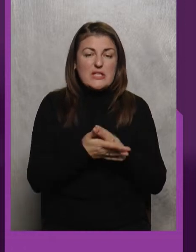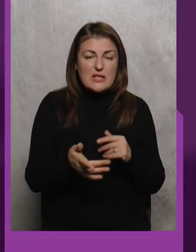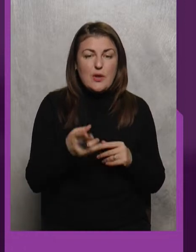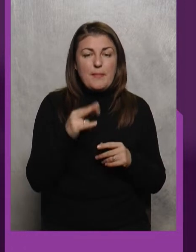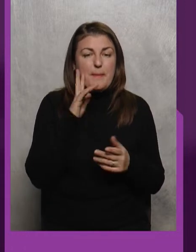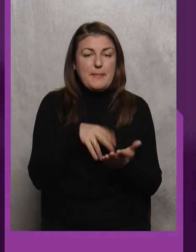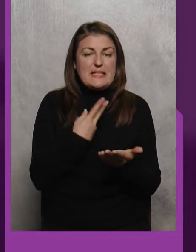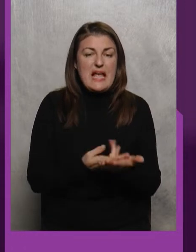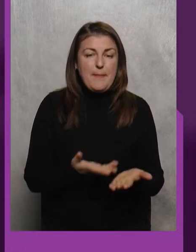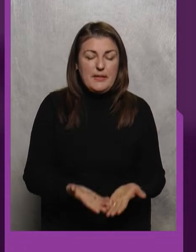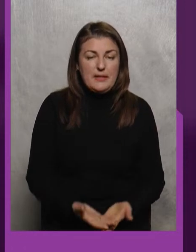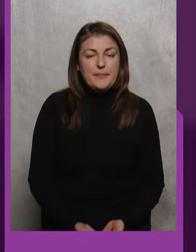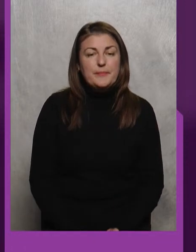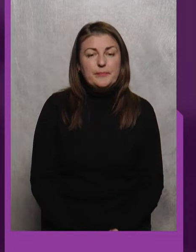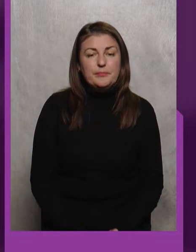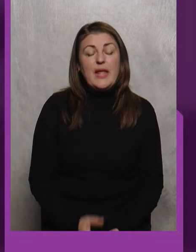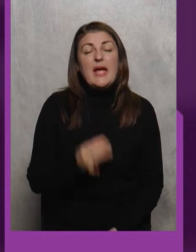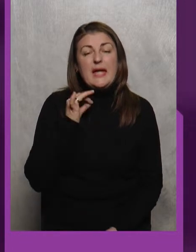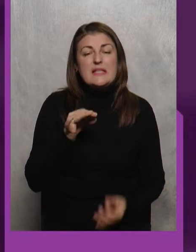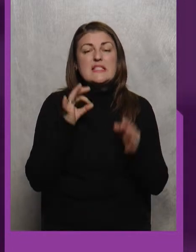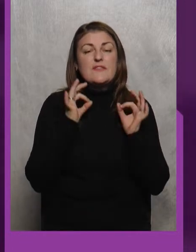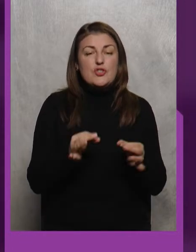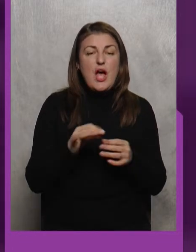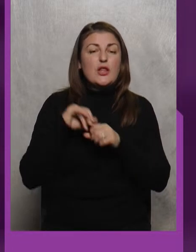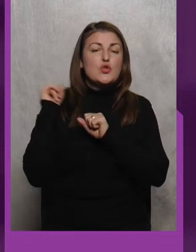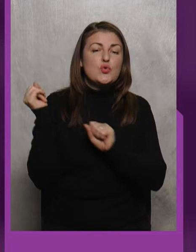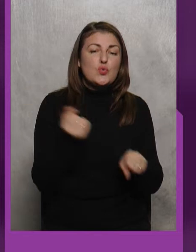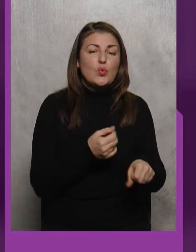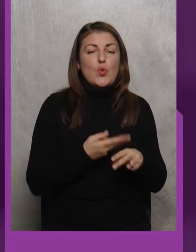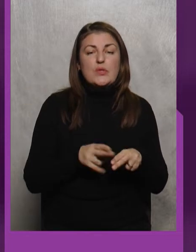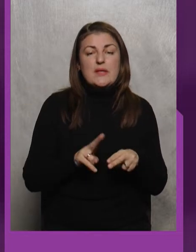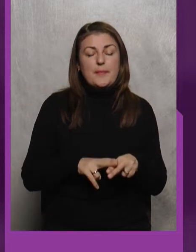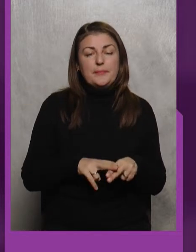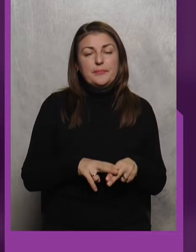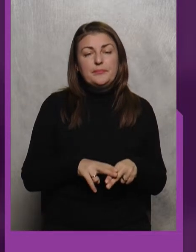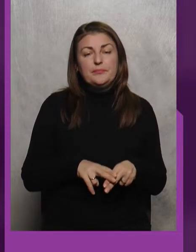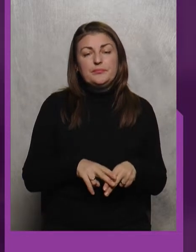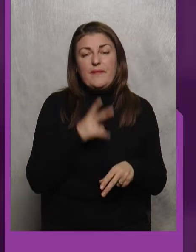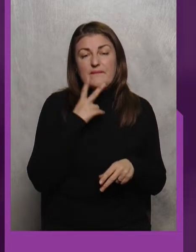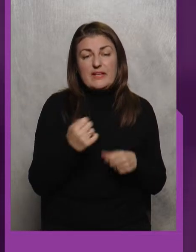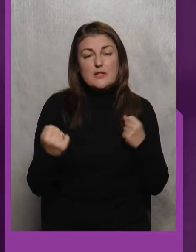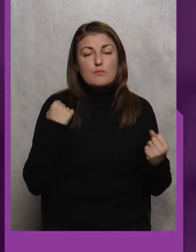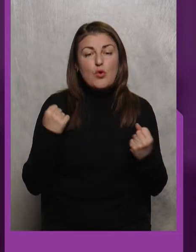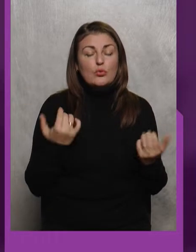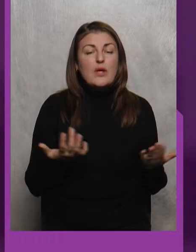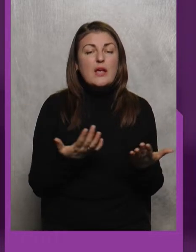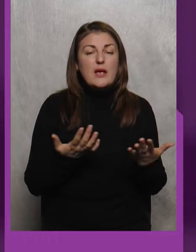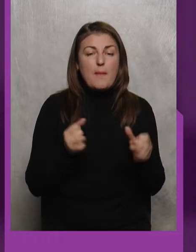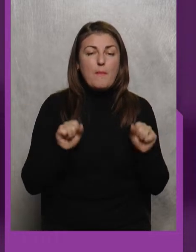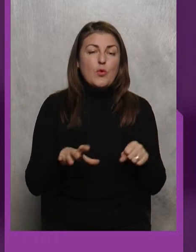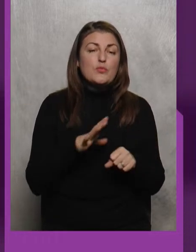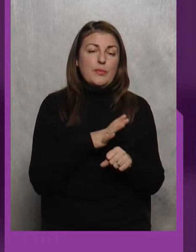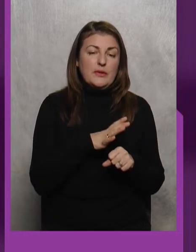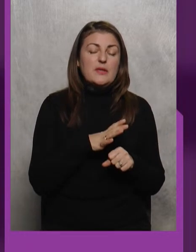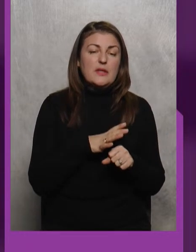приземленні Звичайно Зюдо Це Від спорту Які Могуть Буть